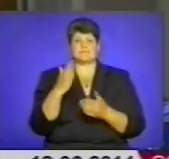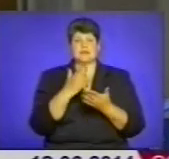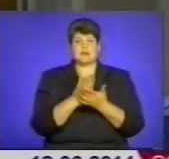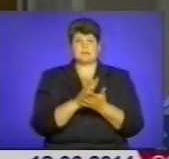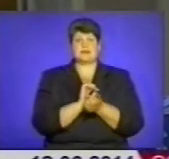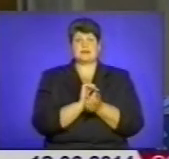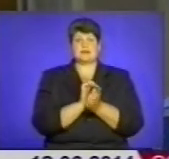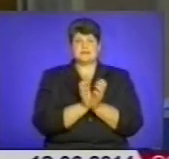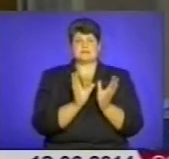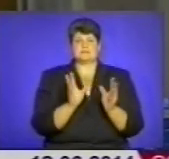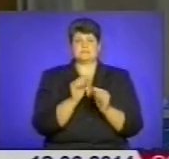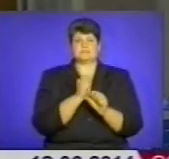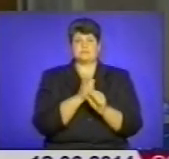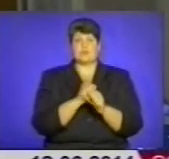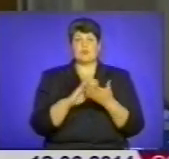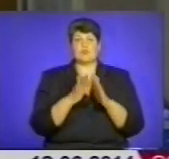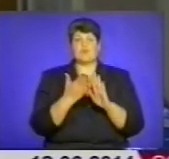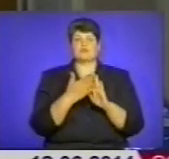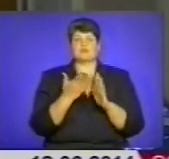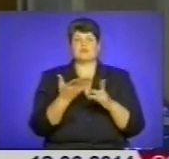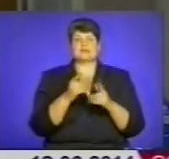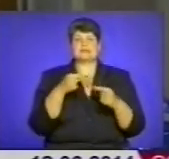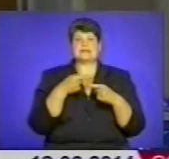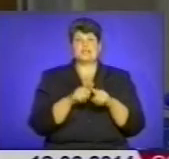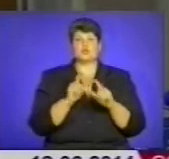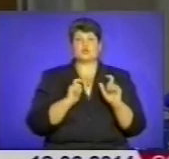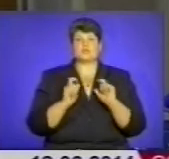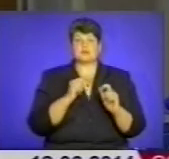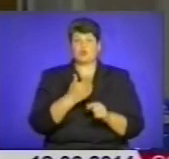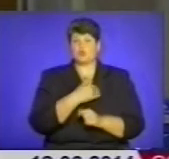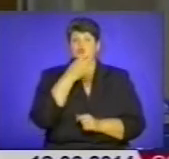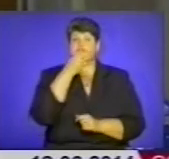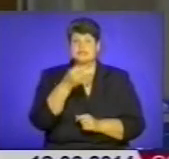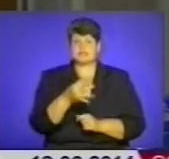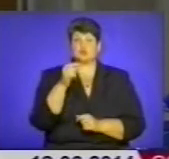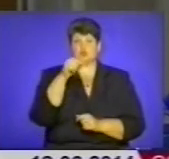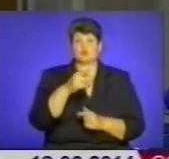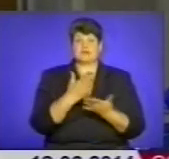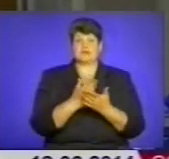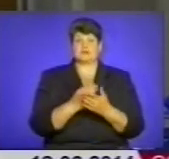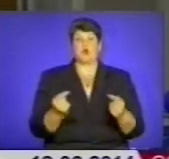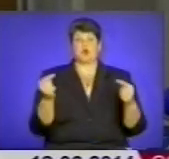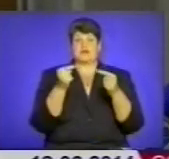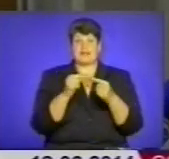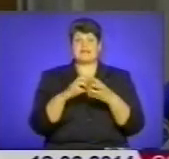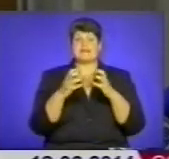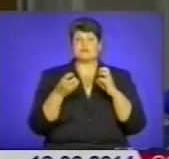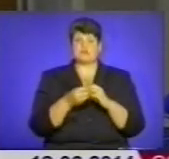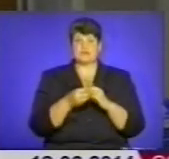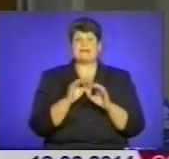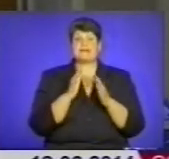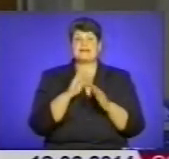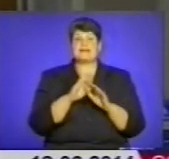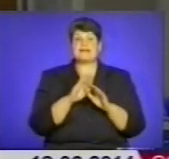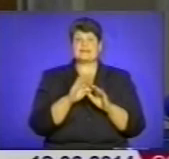напрацювання і умови договору про співпрацю з технічним університетом. І хочу сказати, що тут є конкретні результати. Діти мають